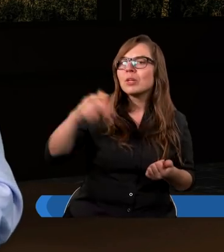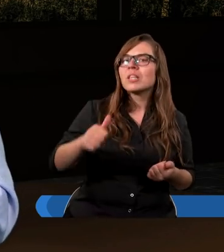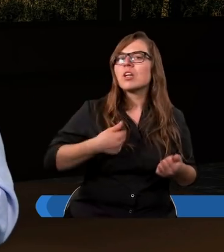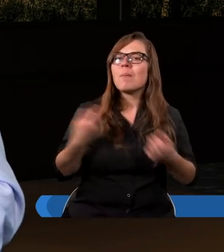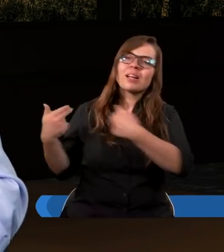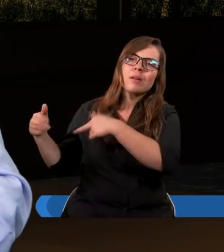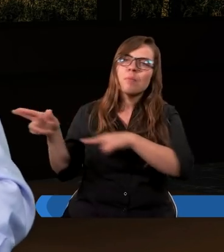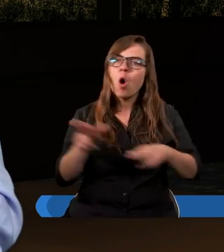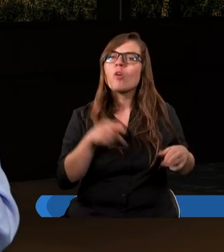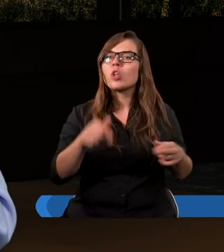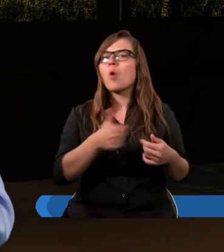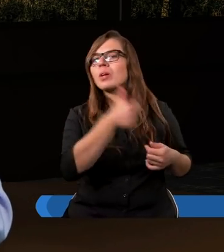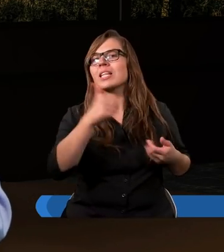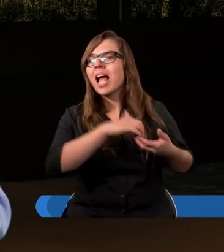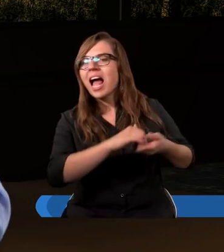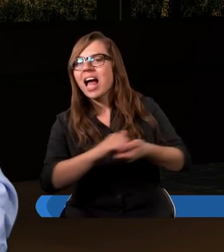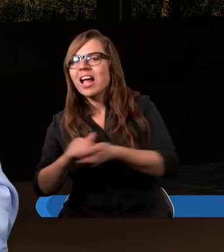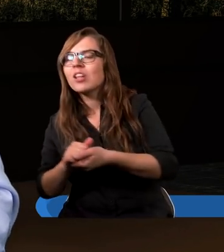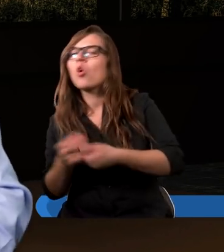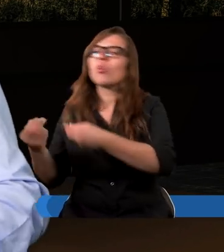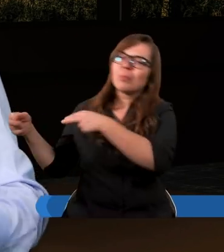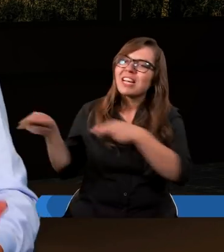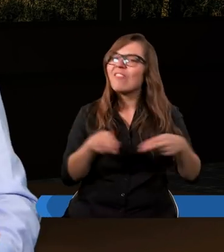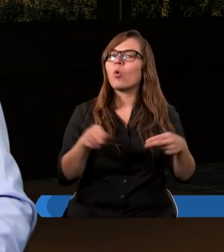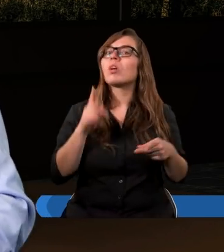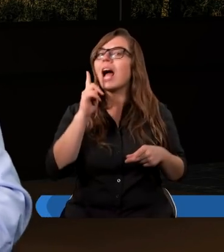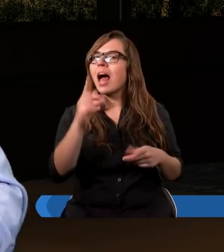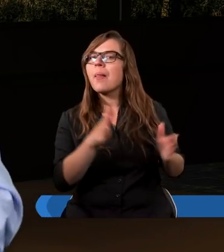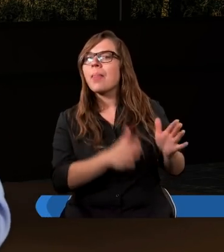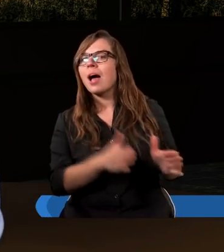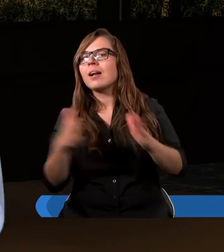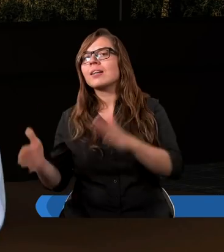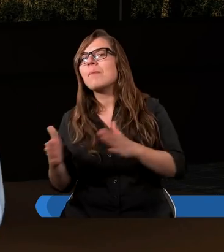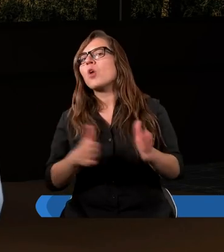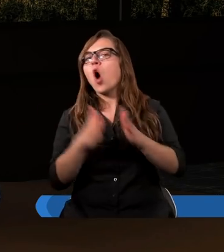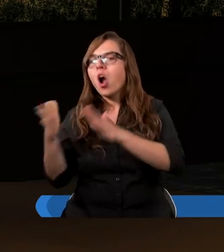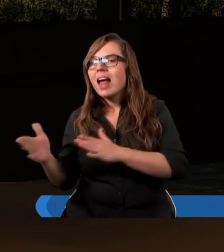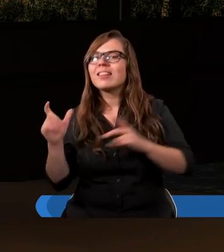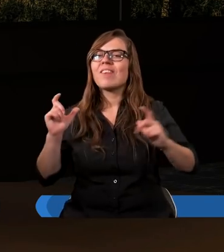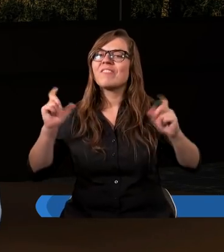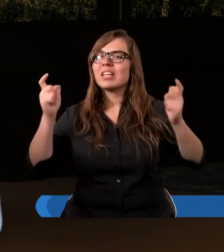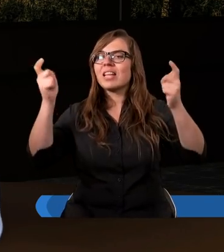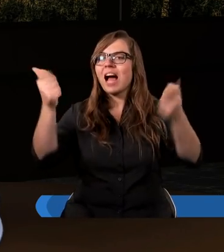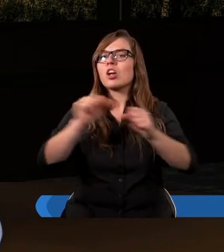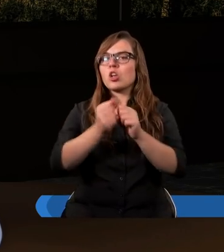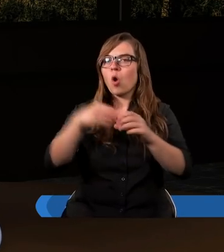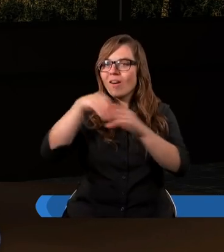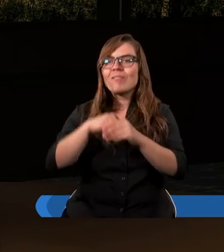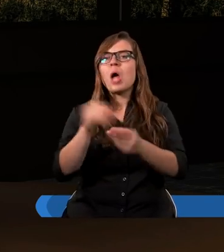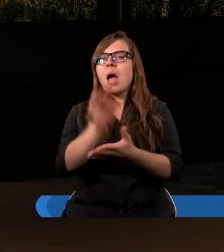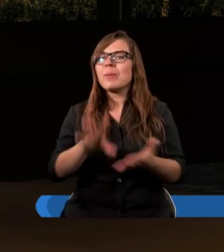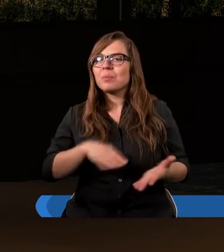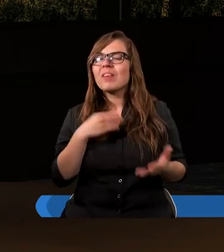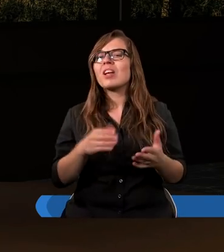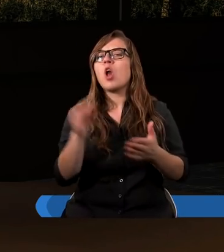z powrotem tą jedność przywrócić. A następnie kolejne wydarzenia są w Biblii opisane,